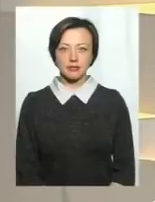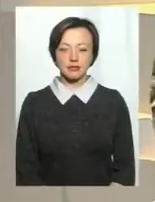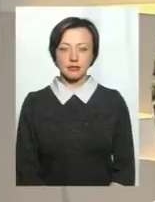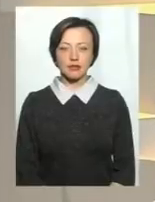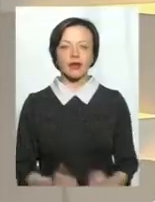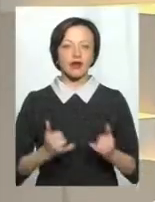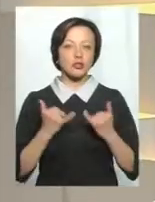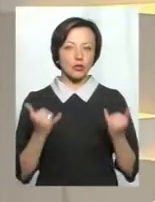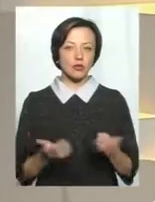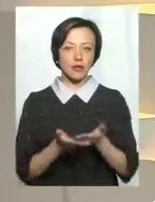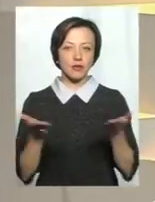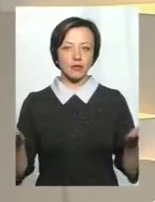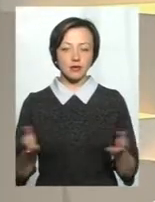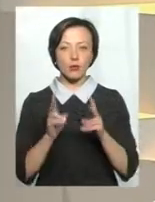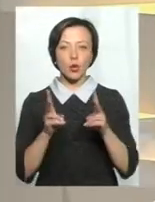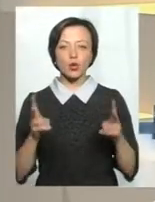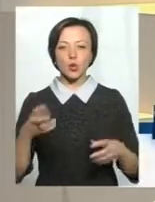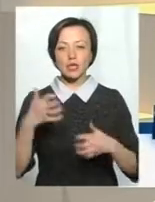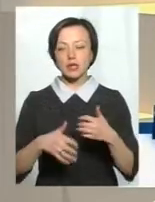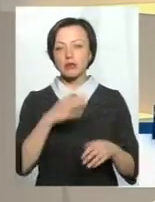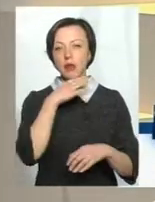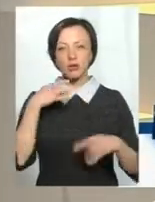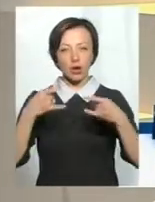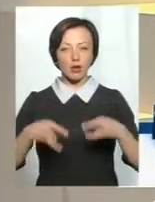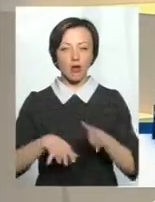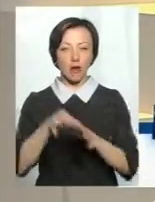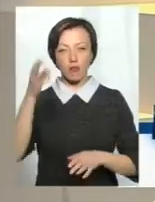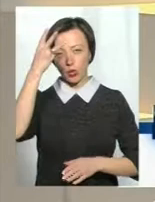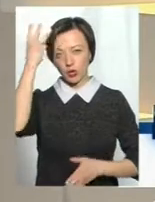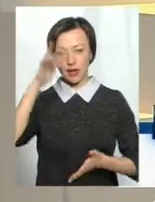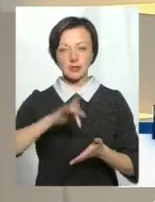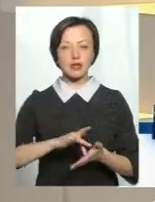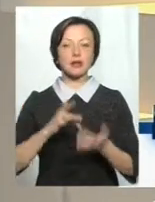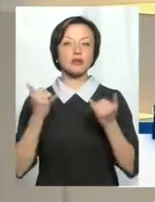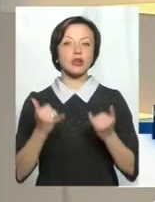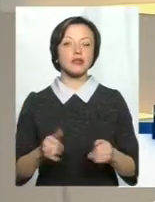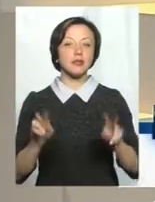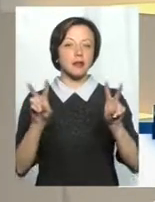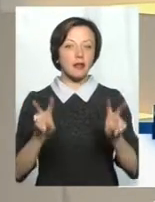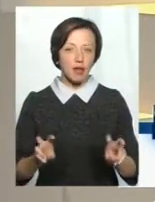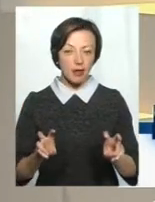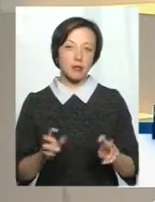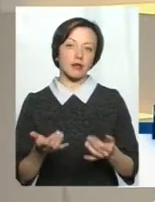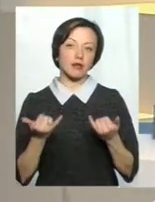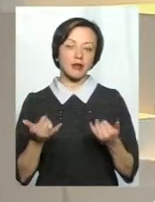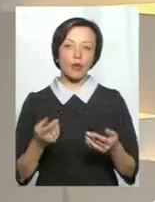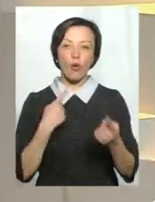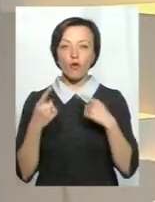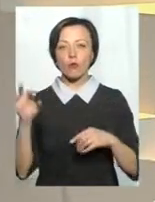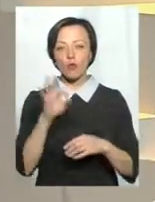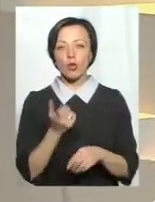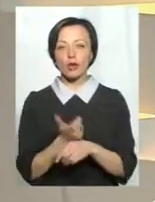Мої шанування усім, хто серед чималої кількості телеканалів у цій порі обрав саме поділяцентр на часі тема. І нині ми говоримо про